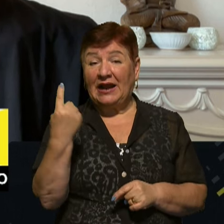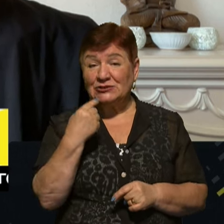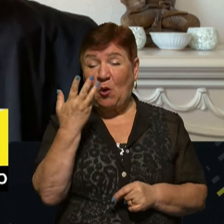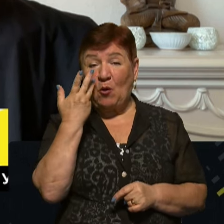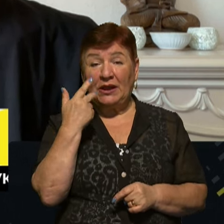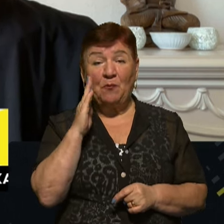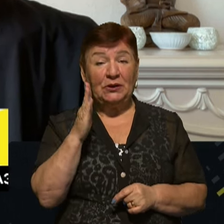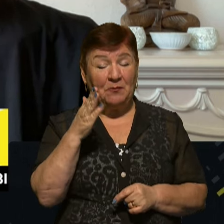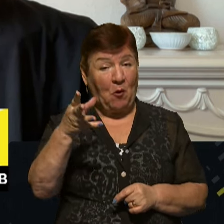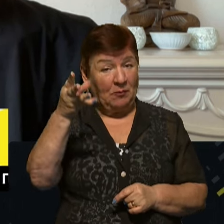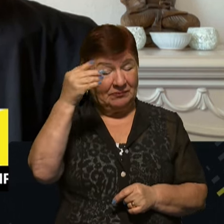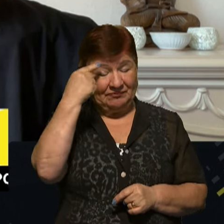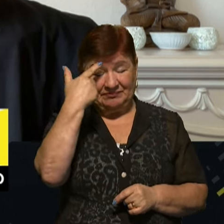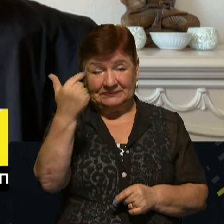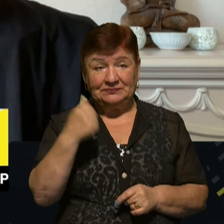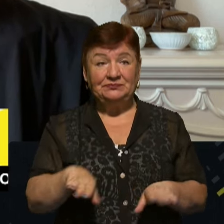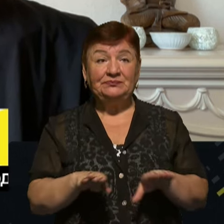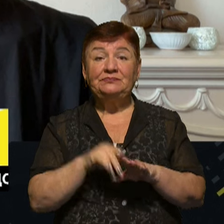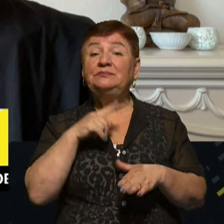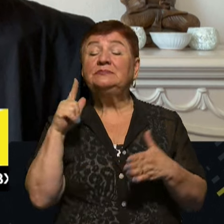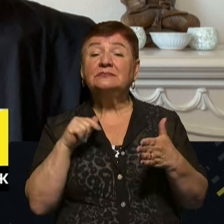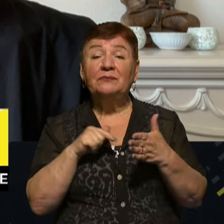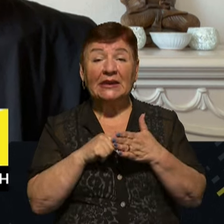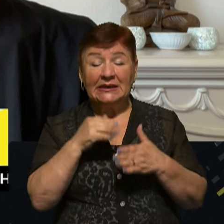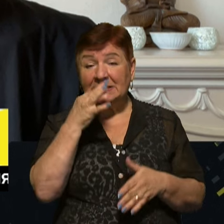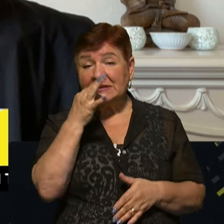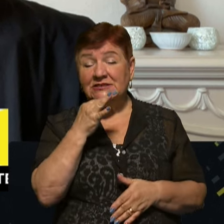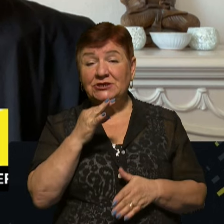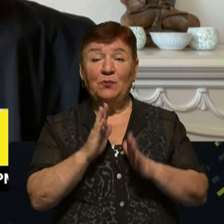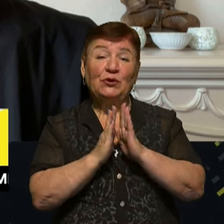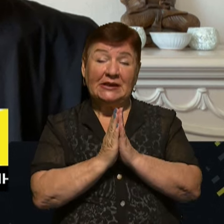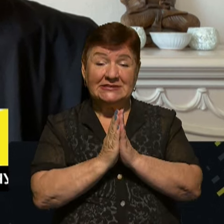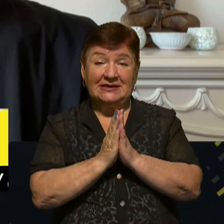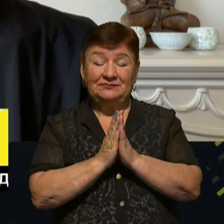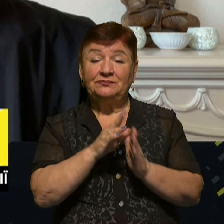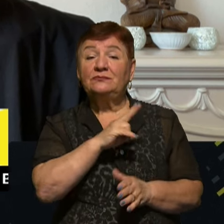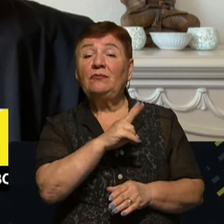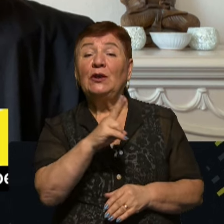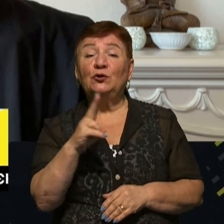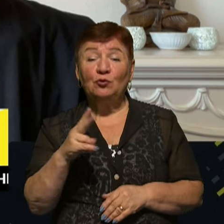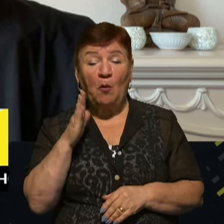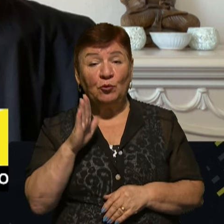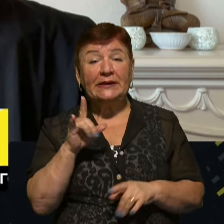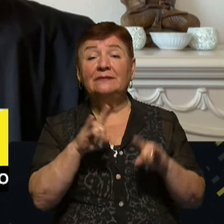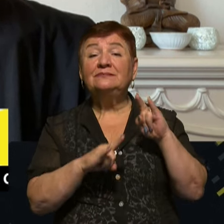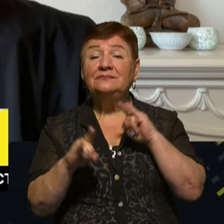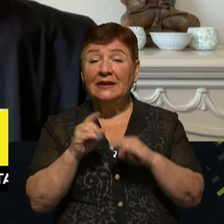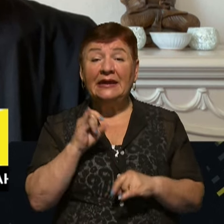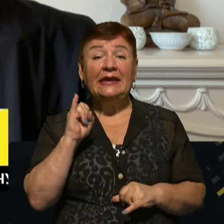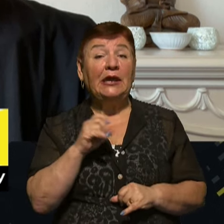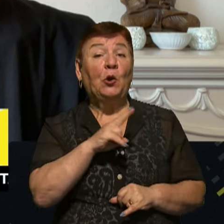оголошувати про це. Пане Артур, у мене таке питання. Скажіть, будь ласка, хто буде переконувати і кого